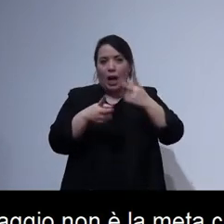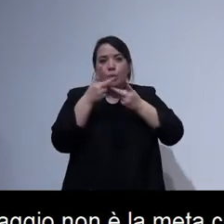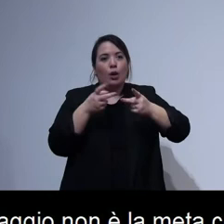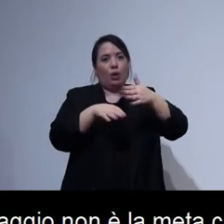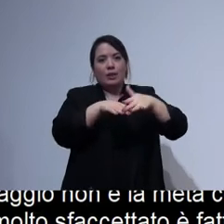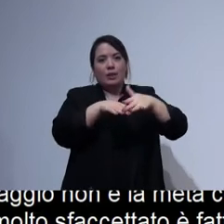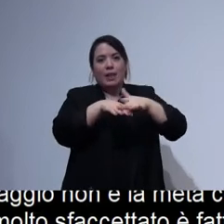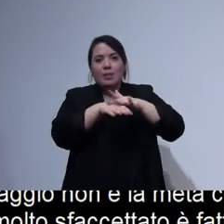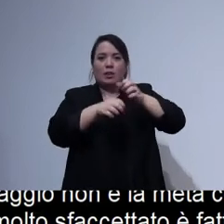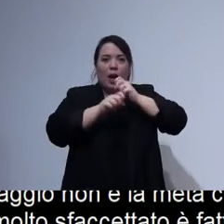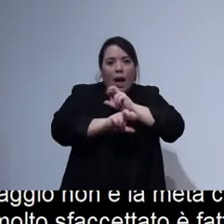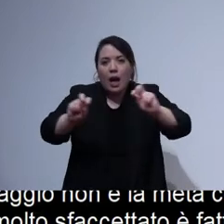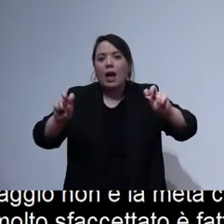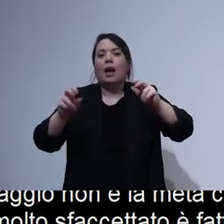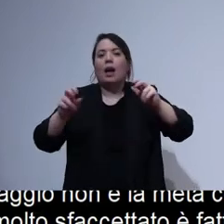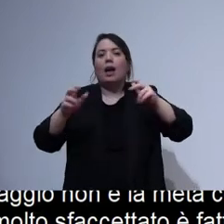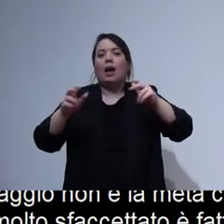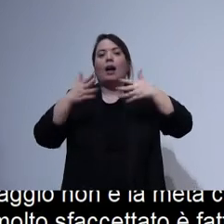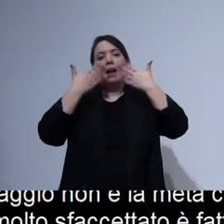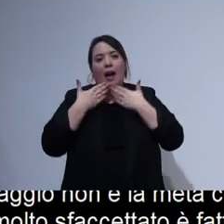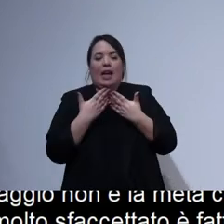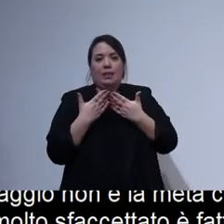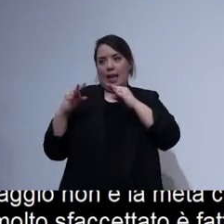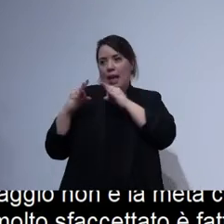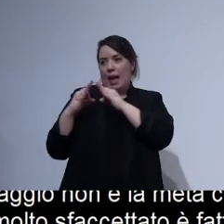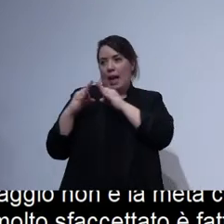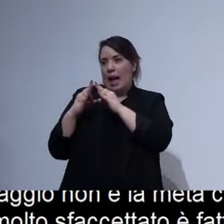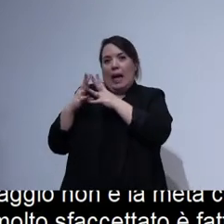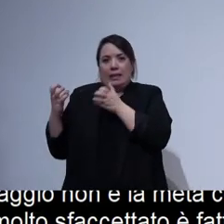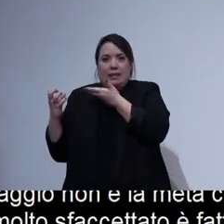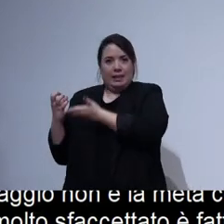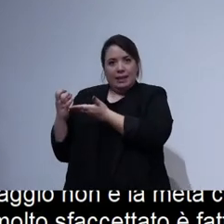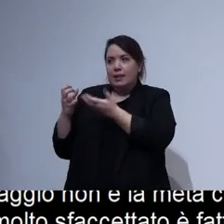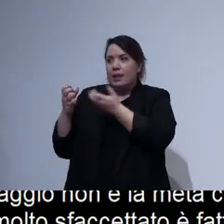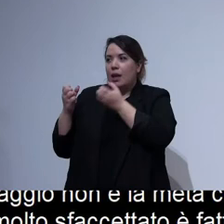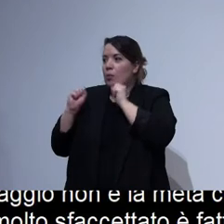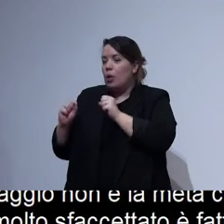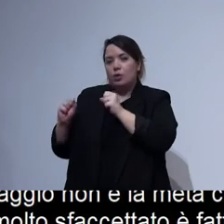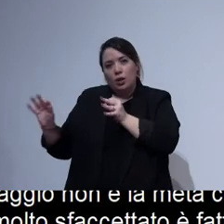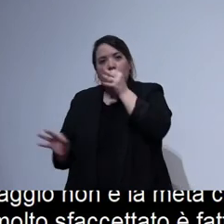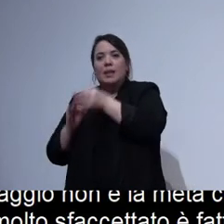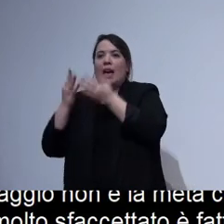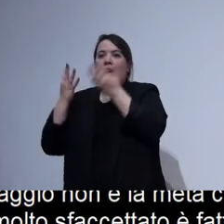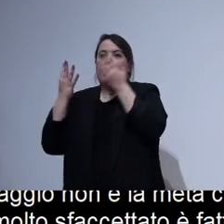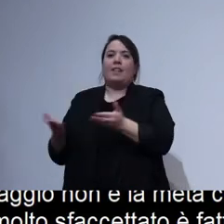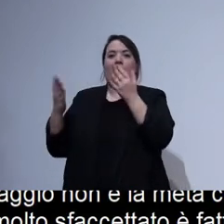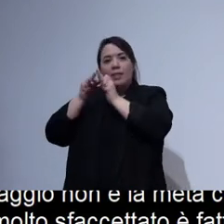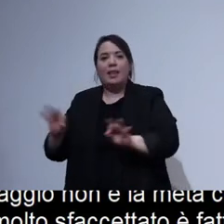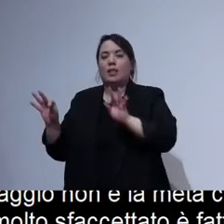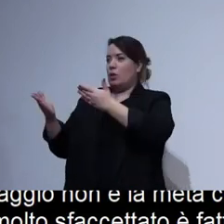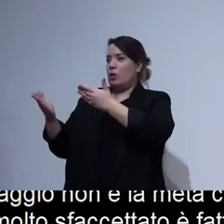grazie all'incontro con le aziende come Airbnb disponibili finalmente ad